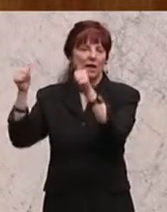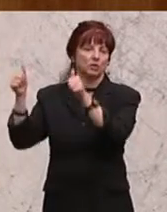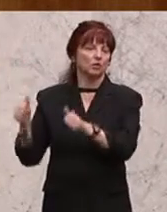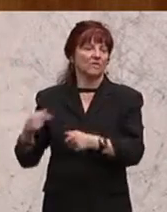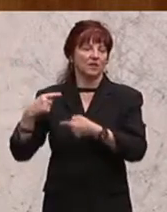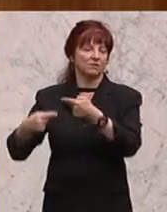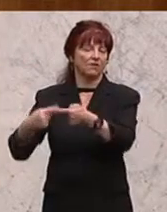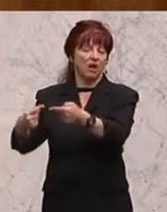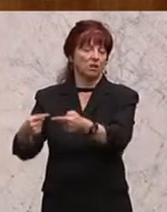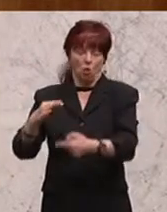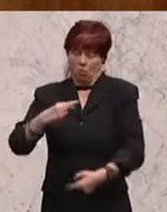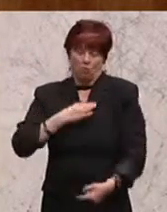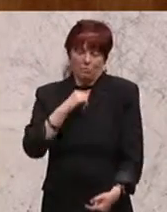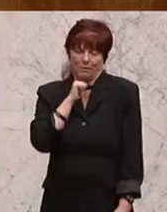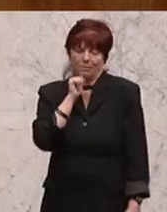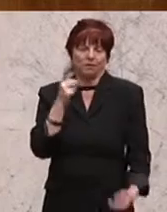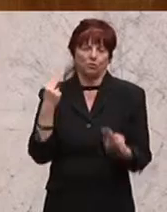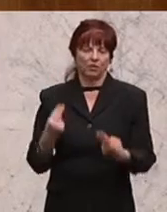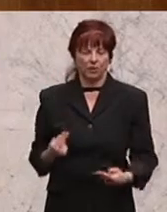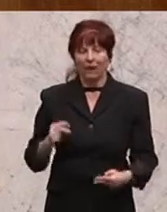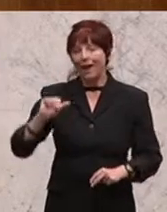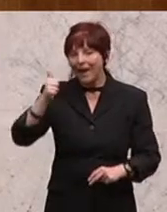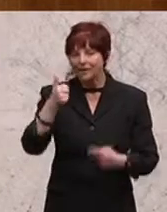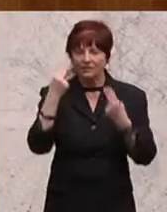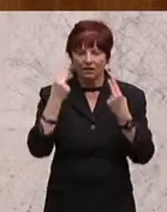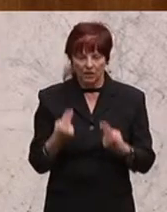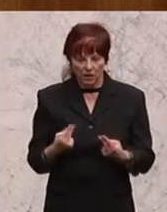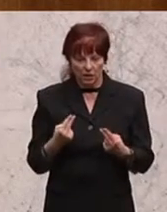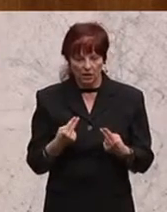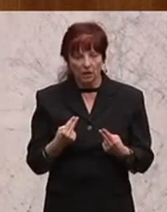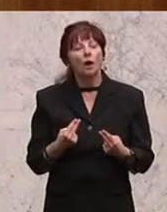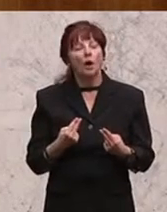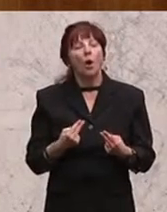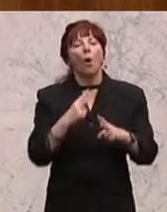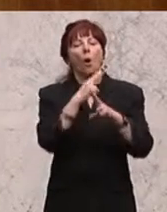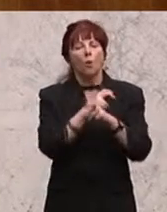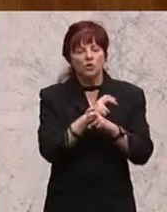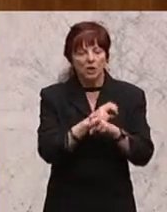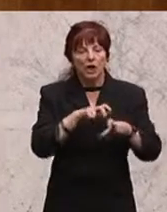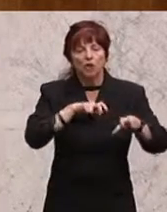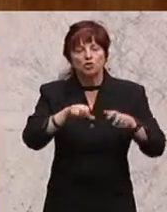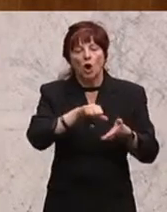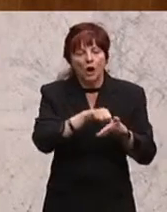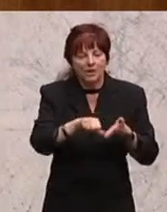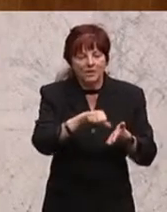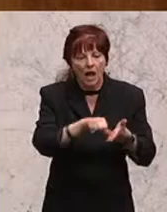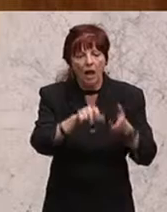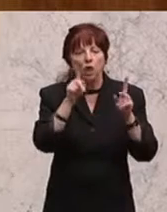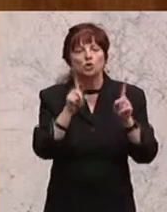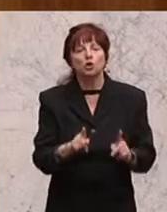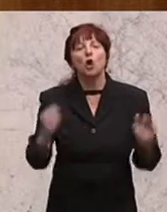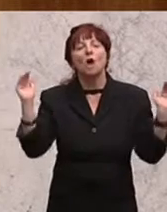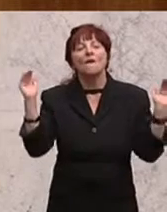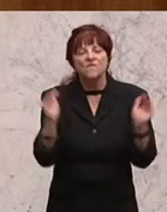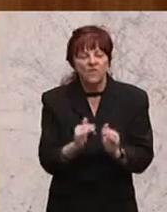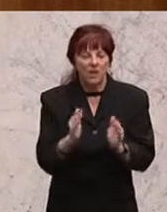ist sekundäres Problem. Das primäre Problem ist das, dass dem Steuerzahler am Ende und zum Schluss am wenigsten, oder